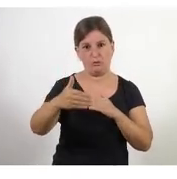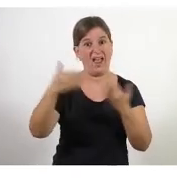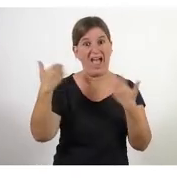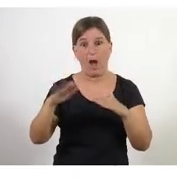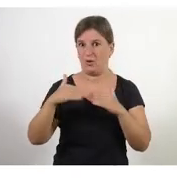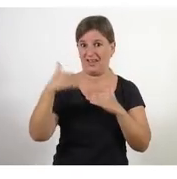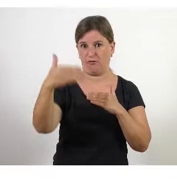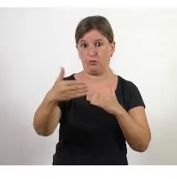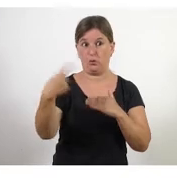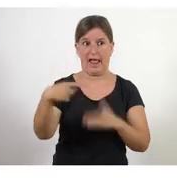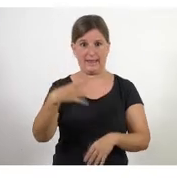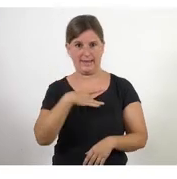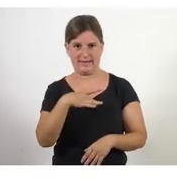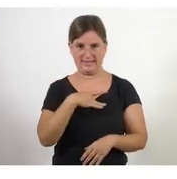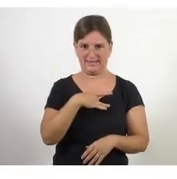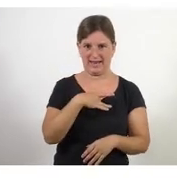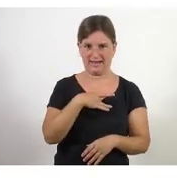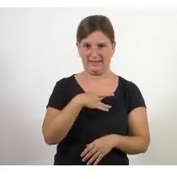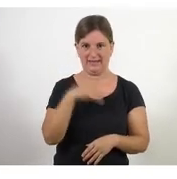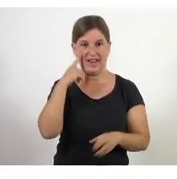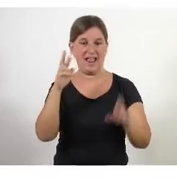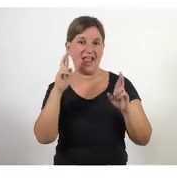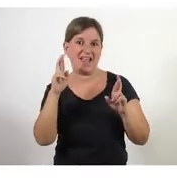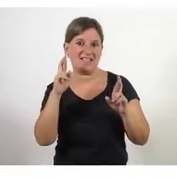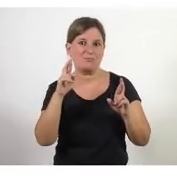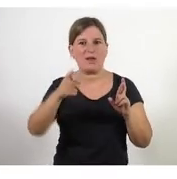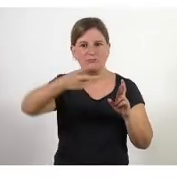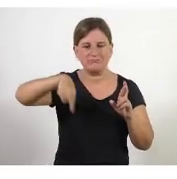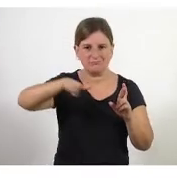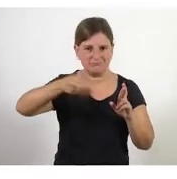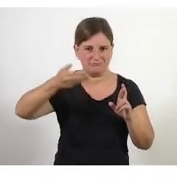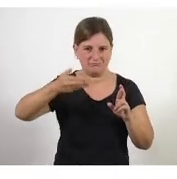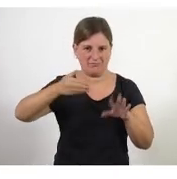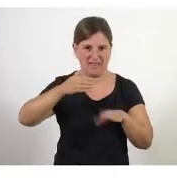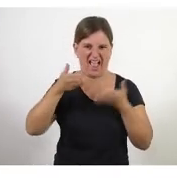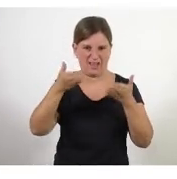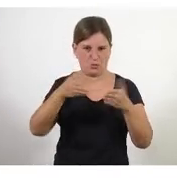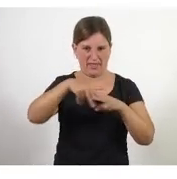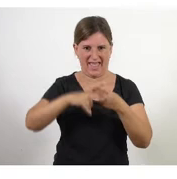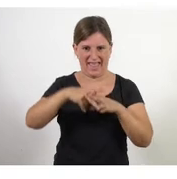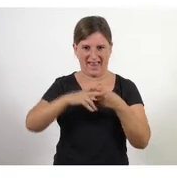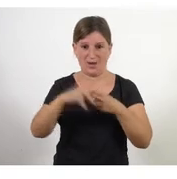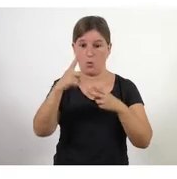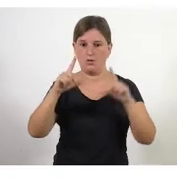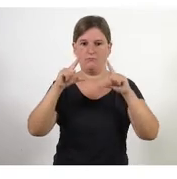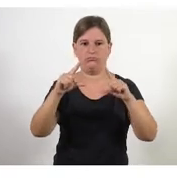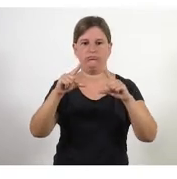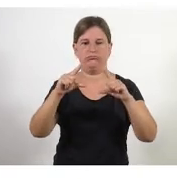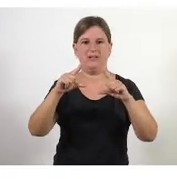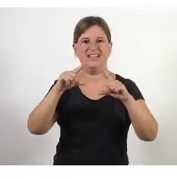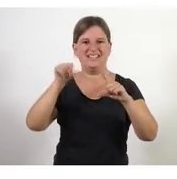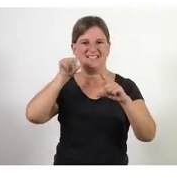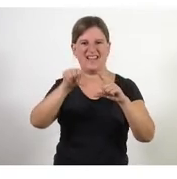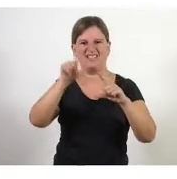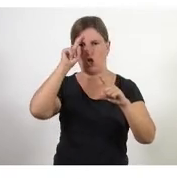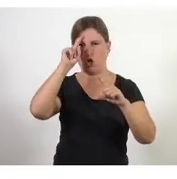sigui incert espero que aquesta eina t'hagi ajudat per saber fixa't que hi un punt al centre que és molt clar que és el